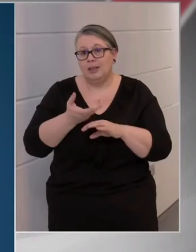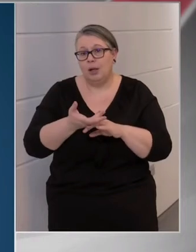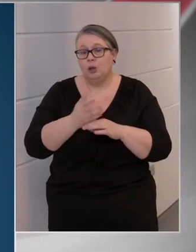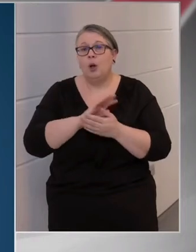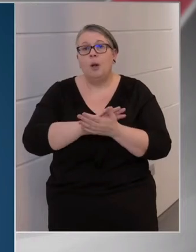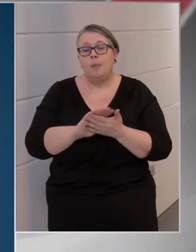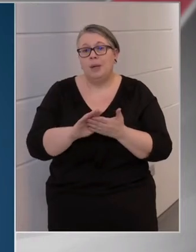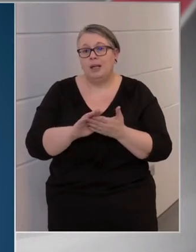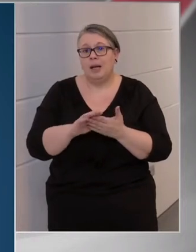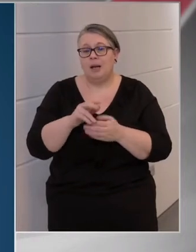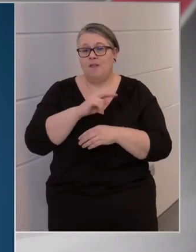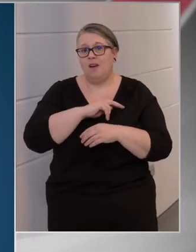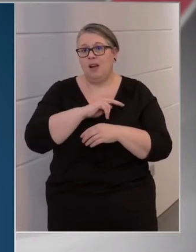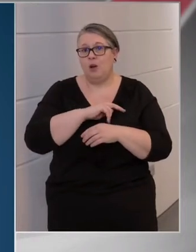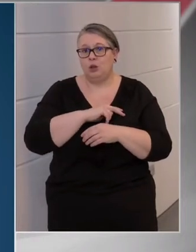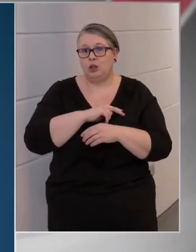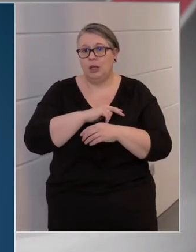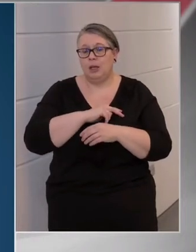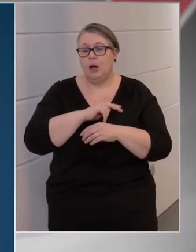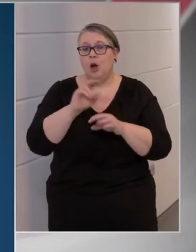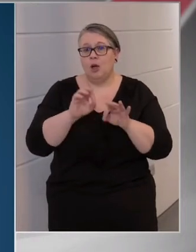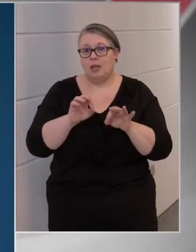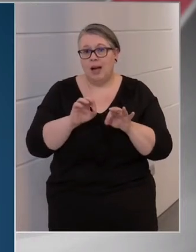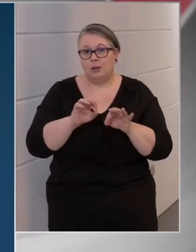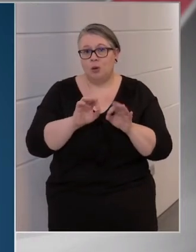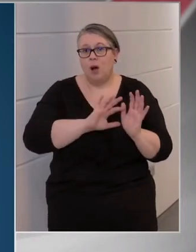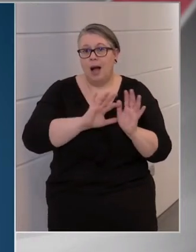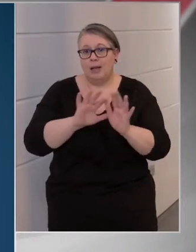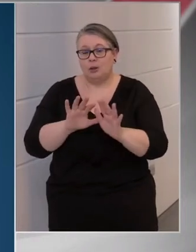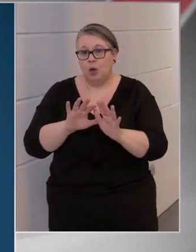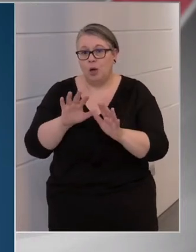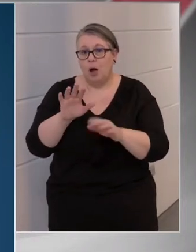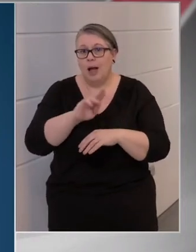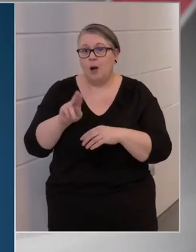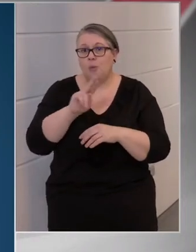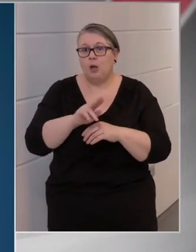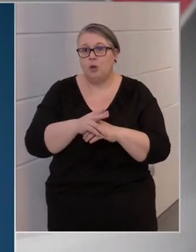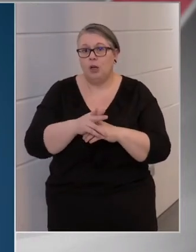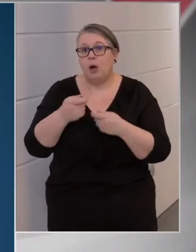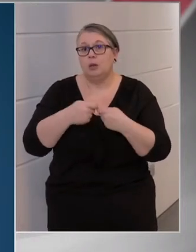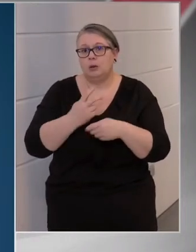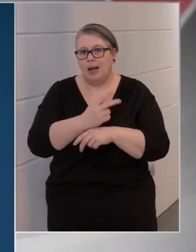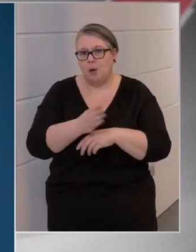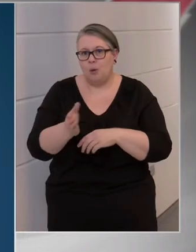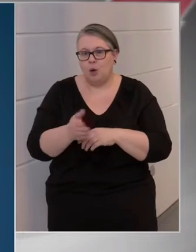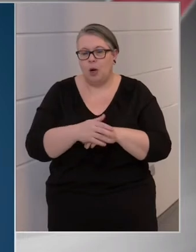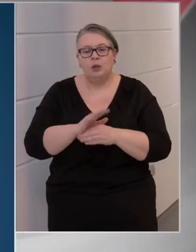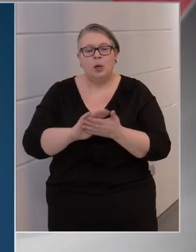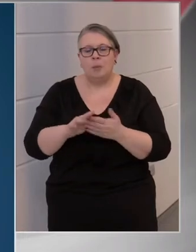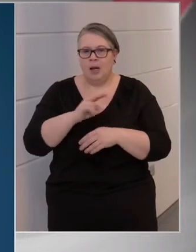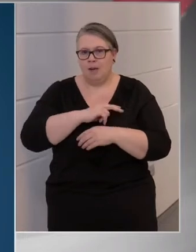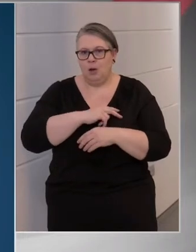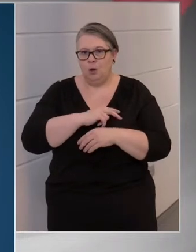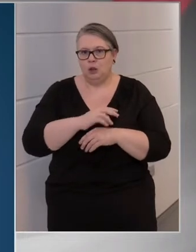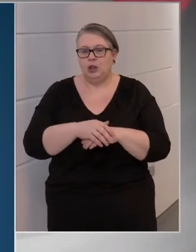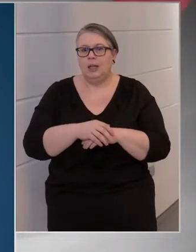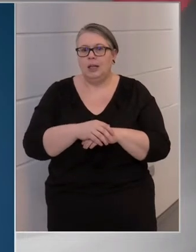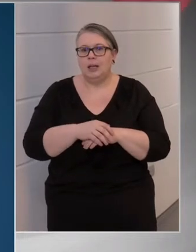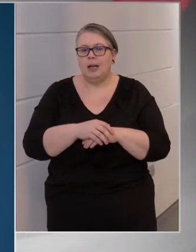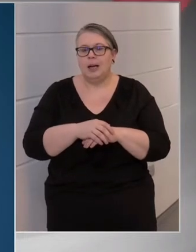minden felelősséget a gyártó áthárít a Európai Unióra és annak tagállamaira, tehát semmilyen felelősséget az Unió